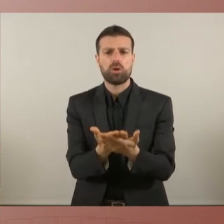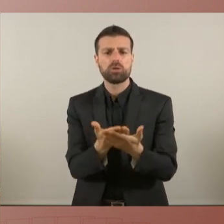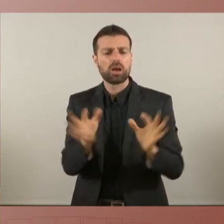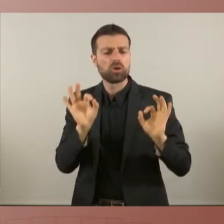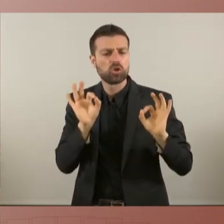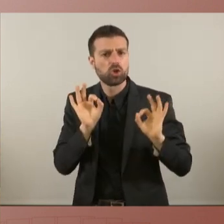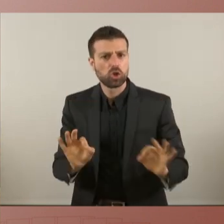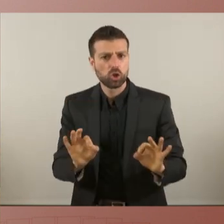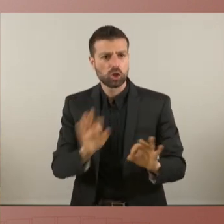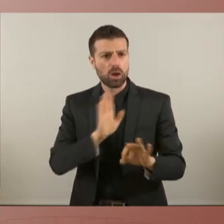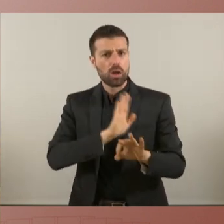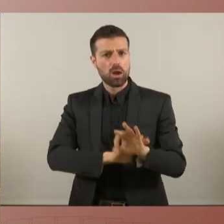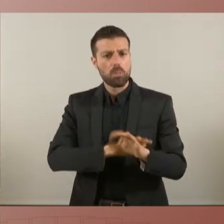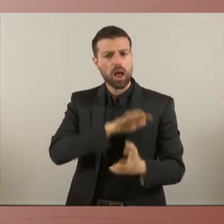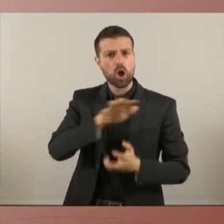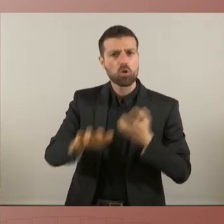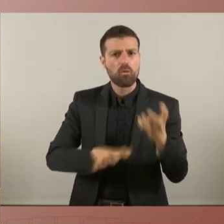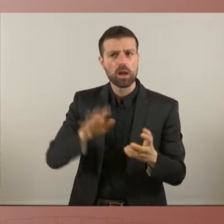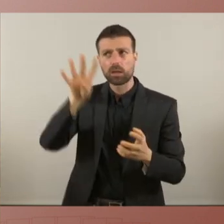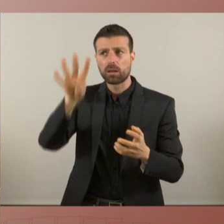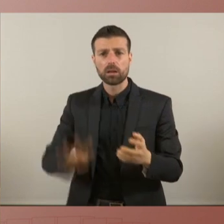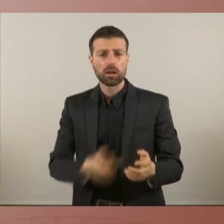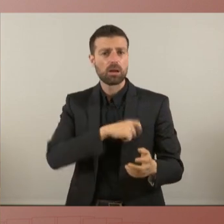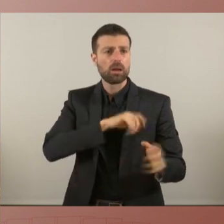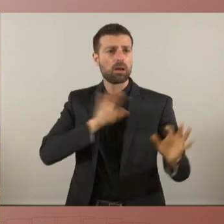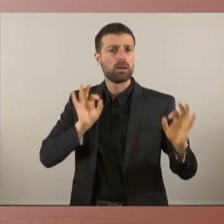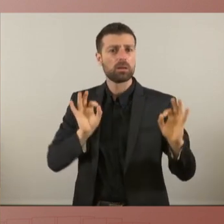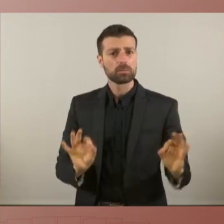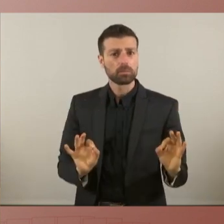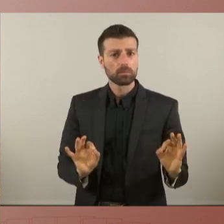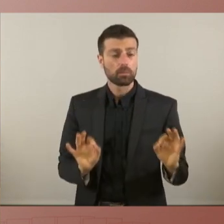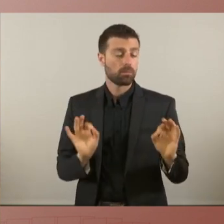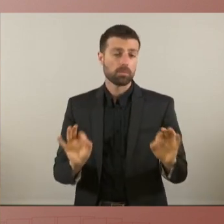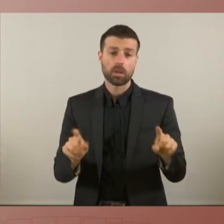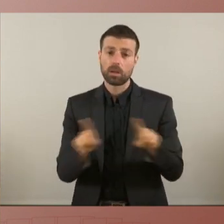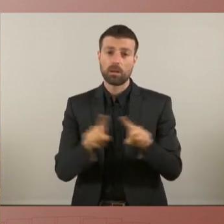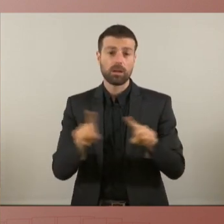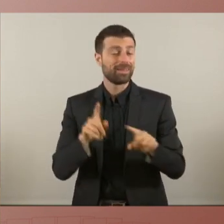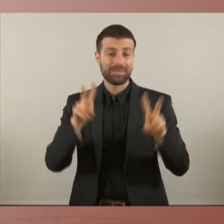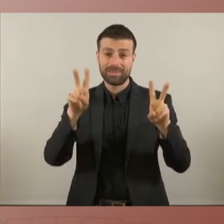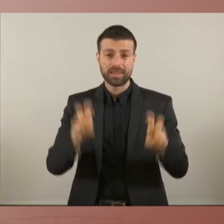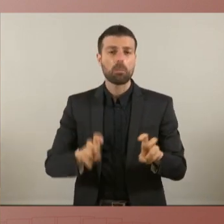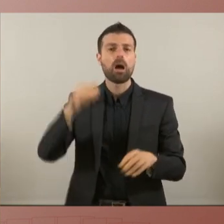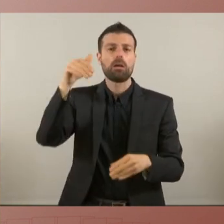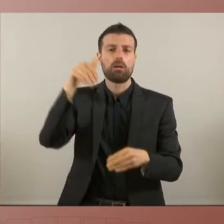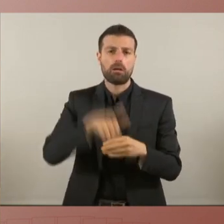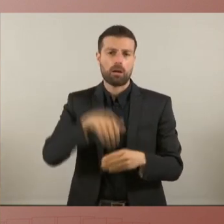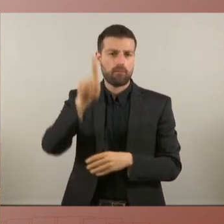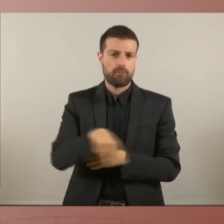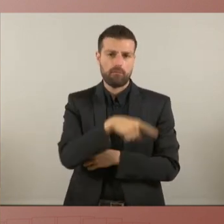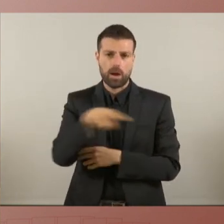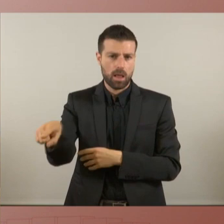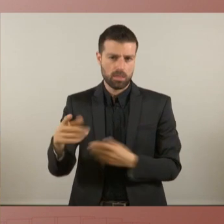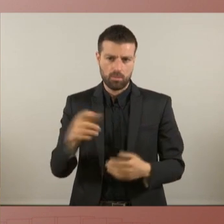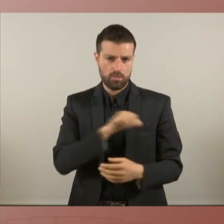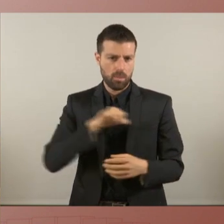superar el conflicte en què el poble català i l'estat espanyol que és un referèndum d'autodeterminació i